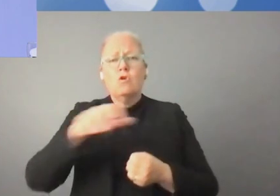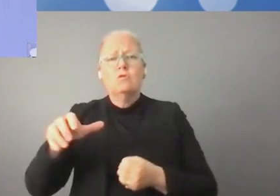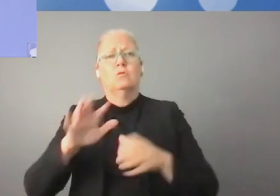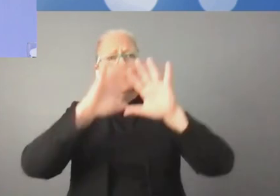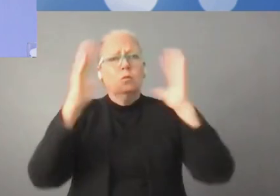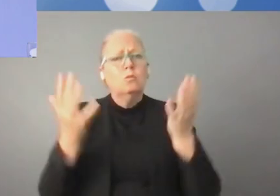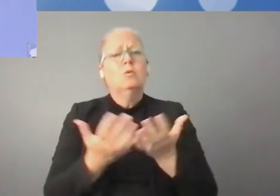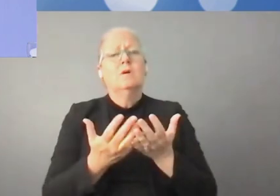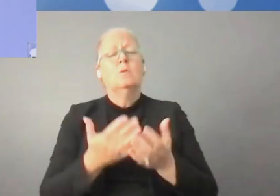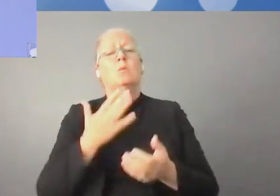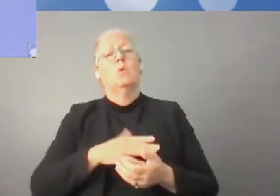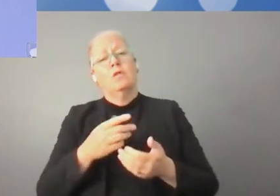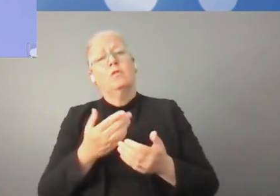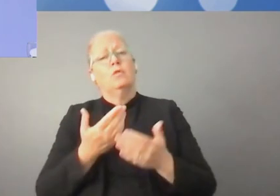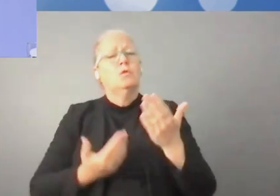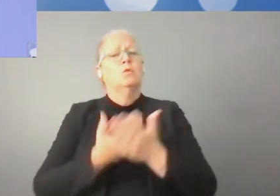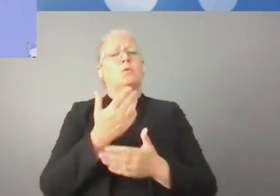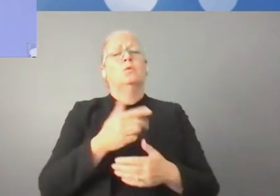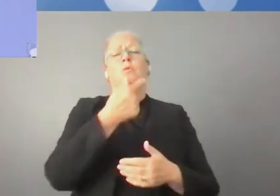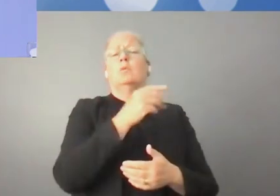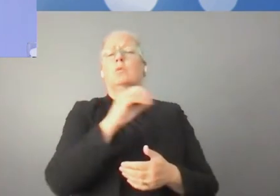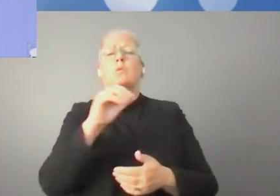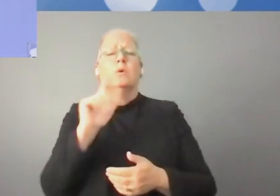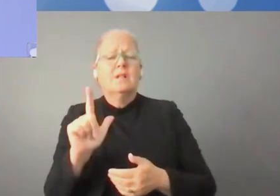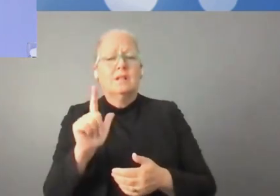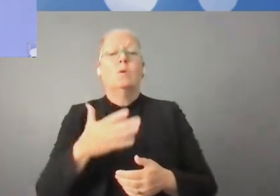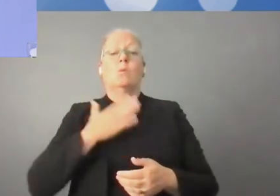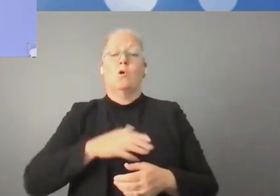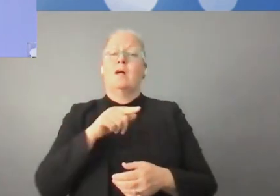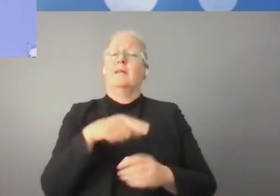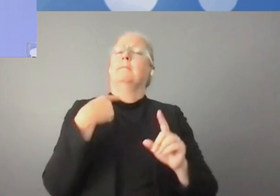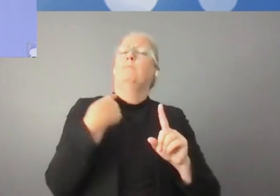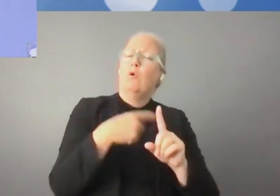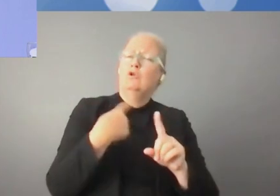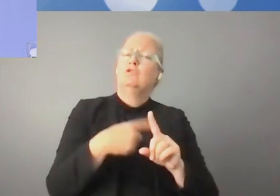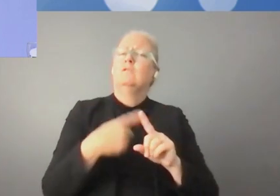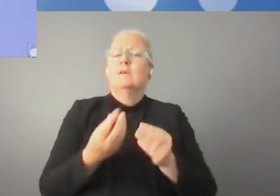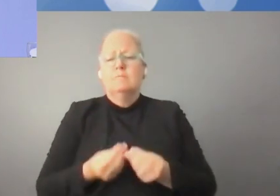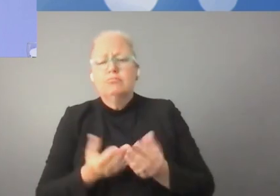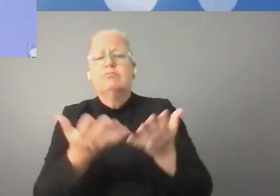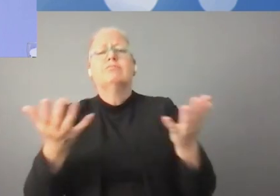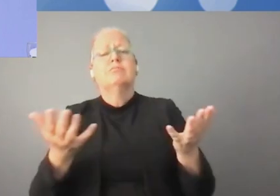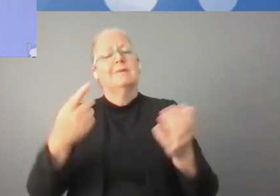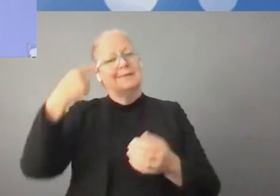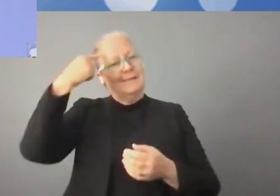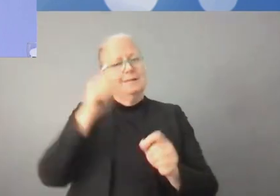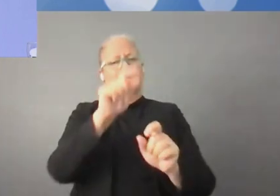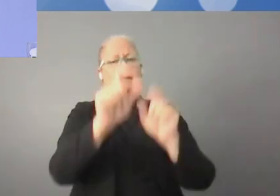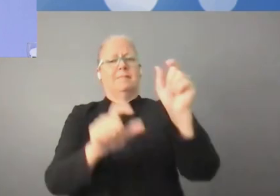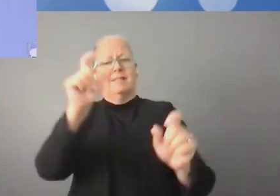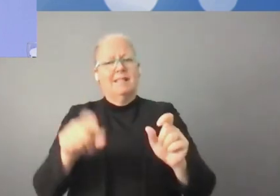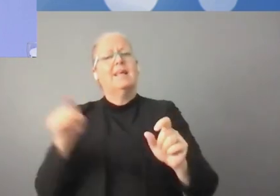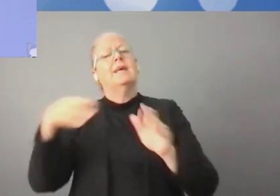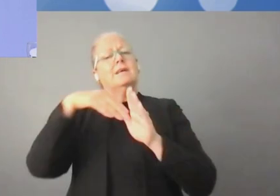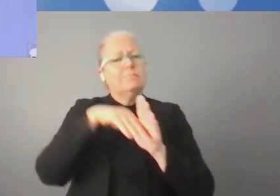tout de notre mieux pour accompagner les différents pays, de manière à utiliser les outils